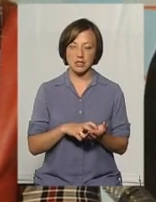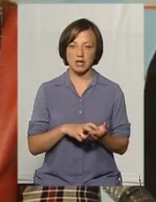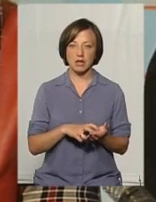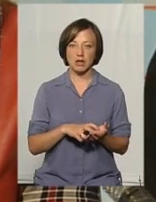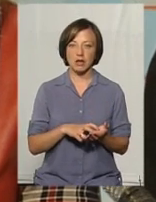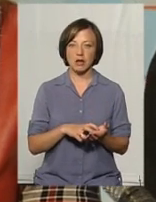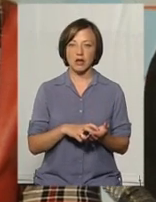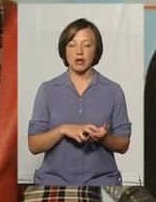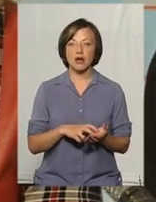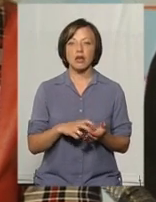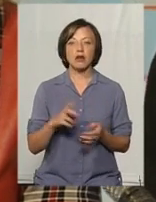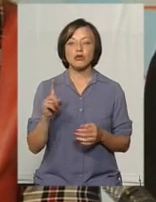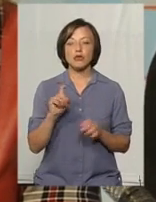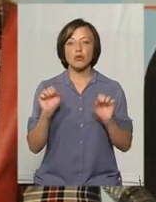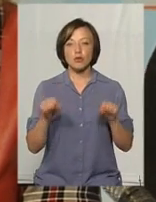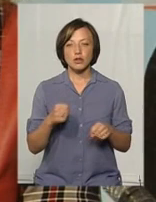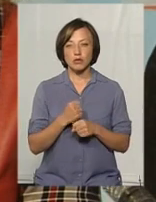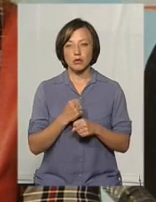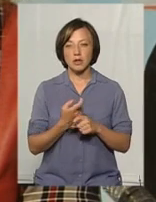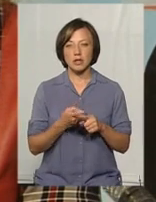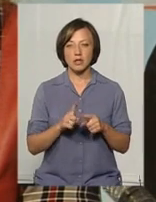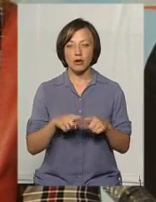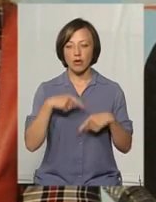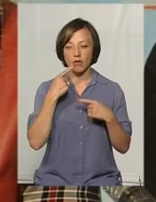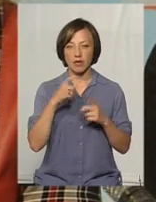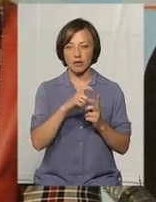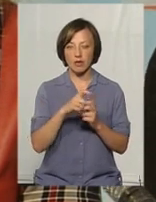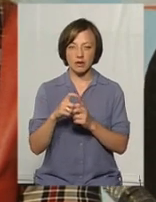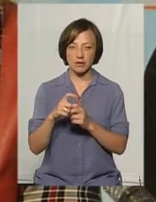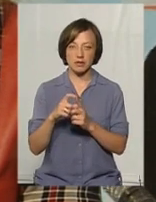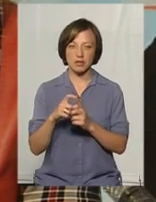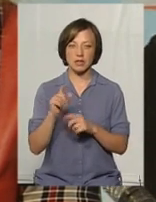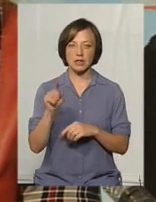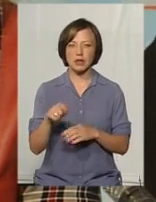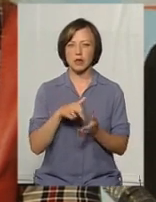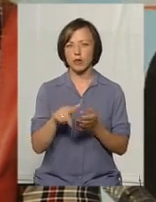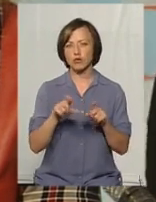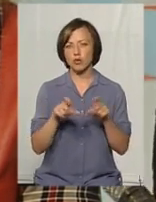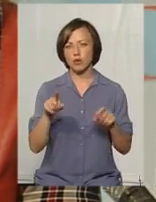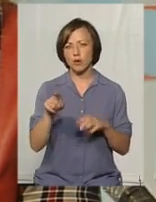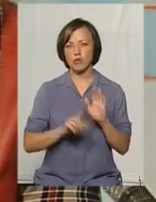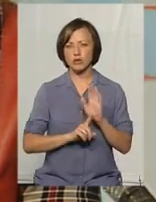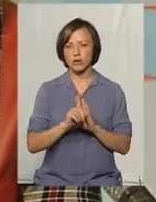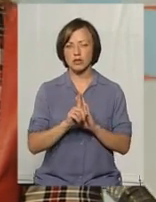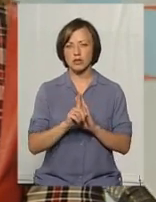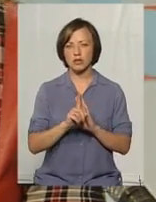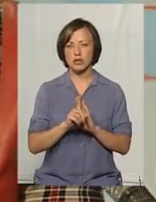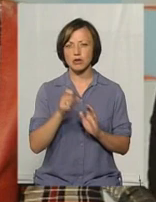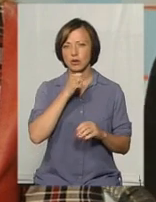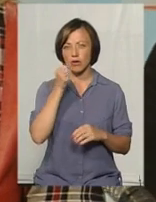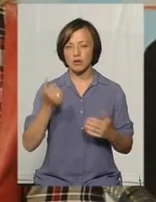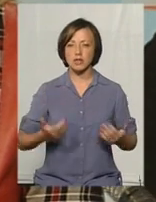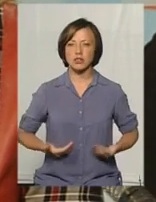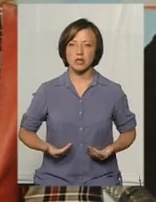Найгравчі, що можуть робити батьки, це те, що говорити якісь такі фрази, як ти, як підеш до школи, в тебе почнеться доросле